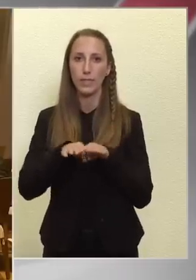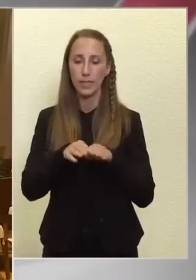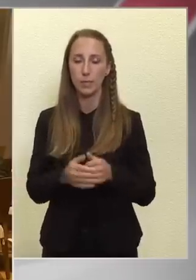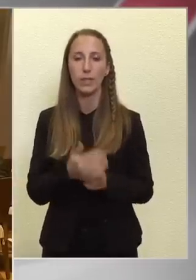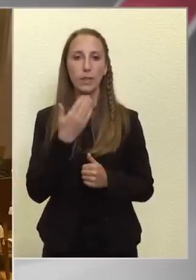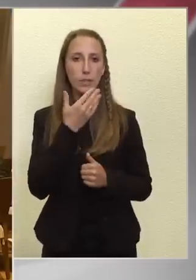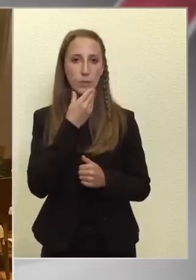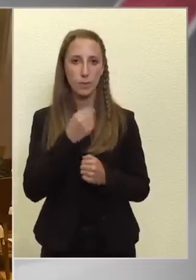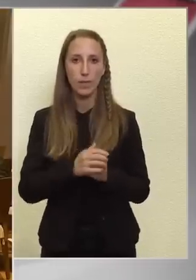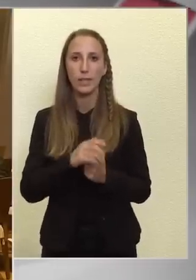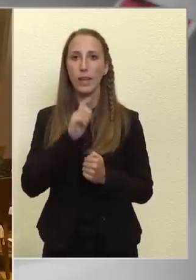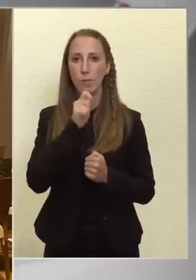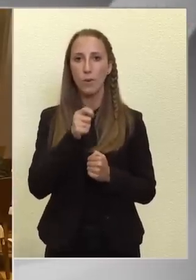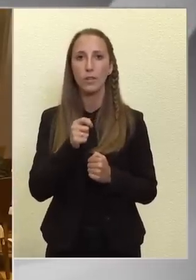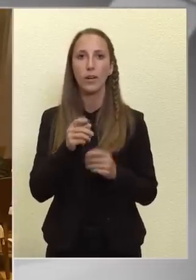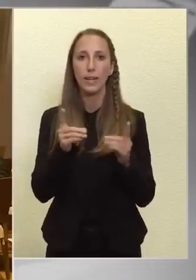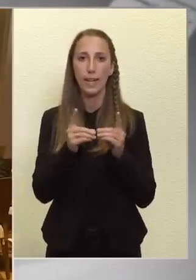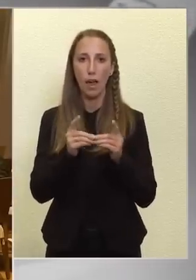Magyar hírlap.